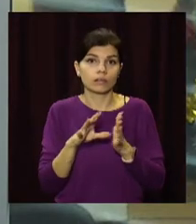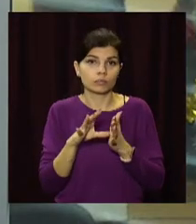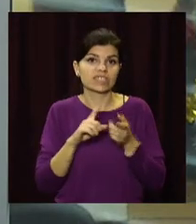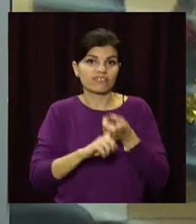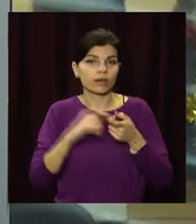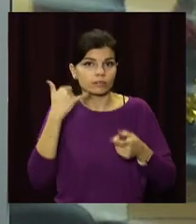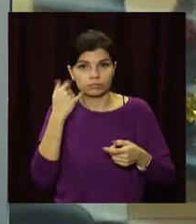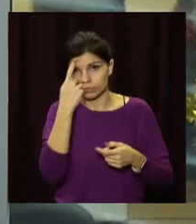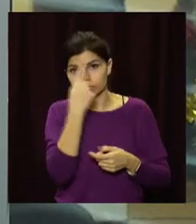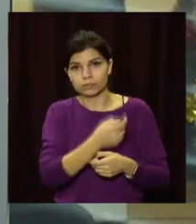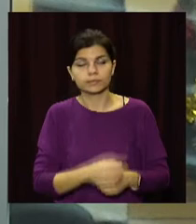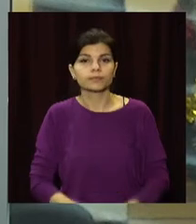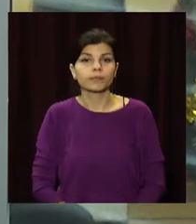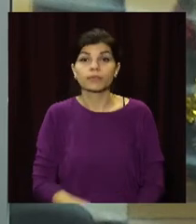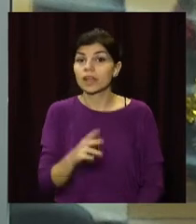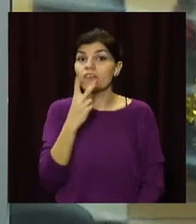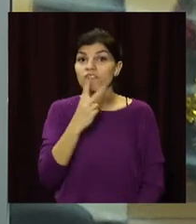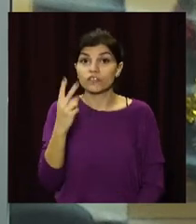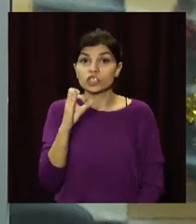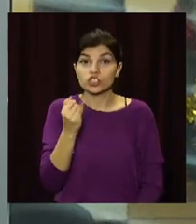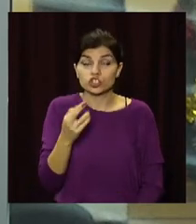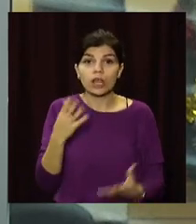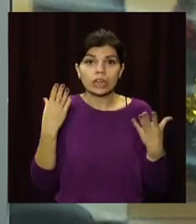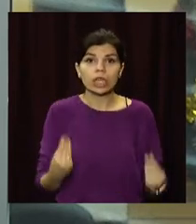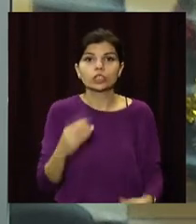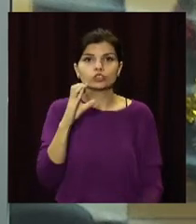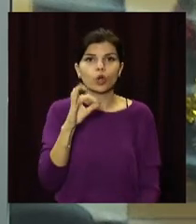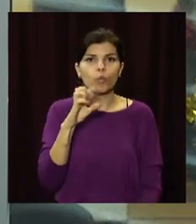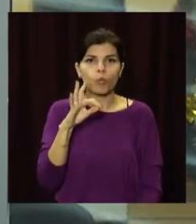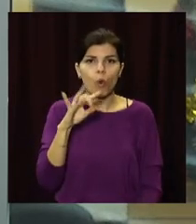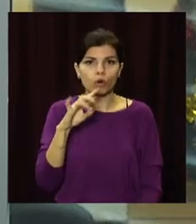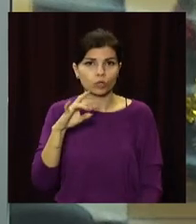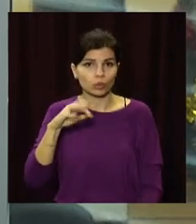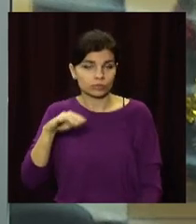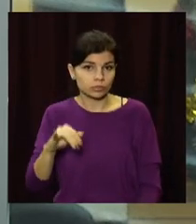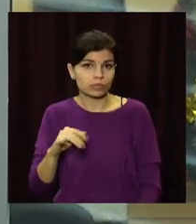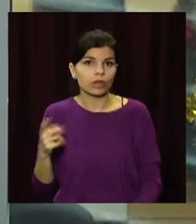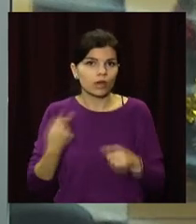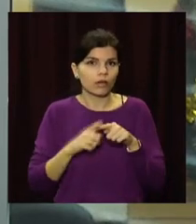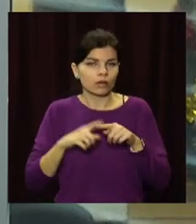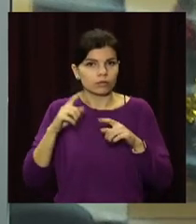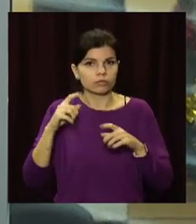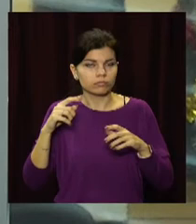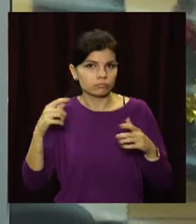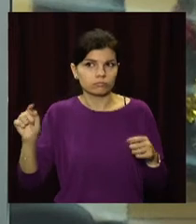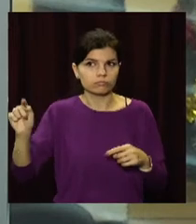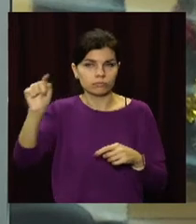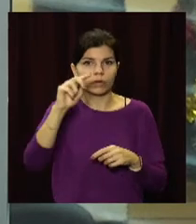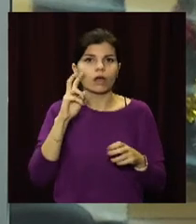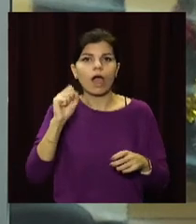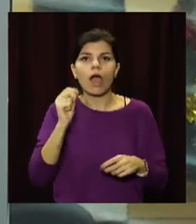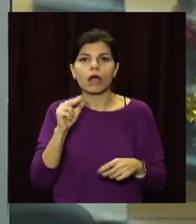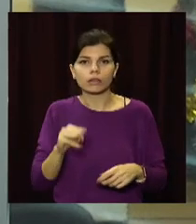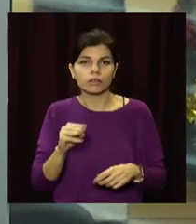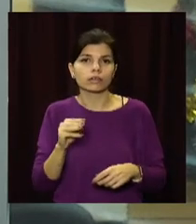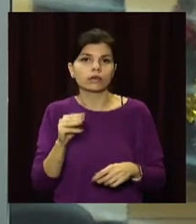22 січня – День Соборності України. Це свято відзначають щороку у день проголошення Акту злуки Української Народної Республіки